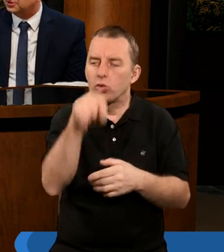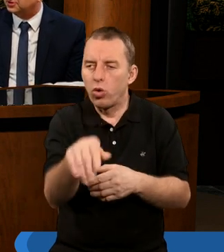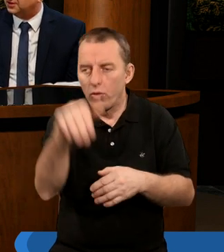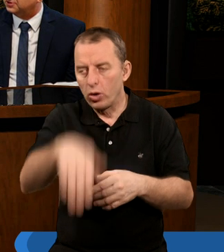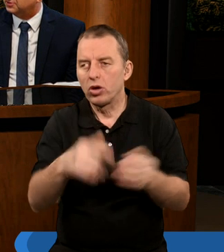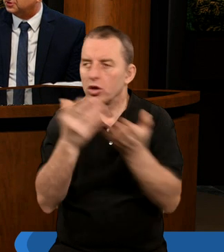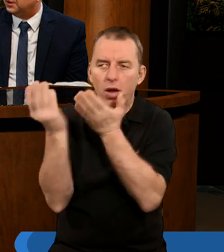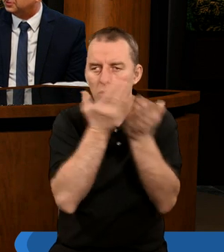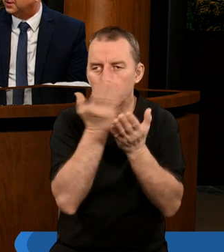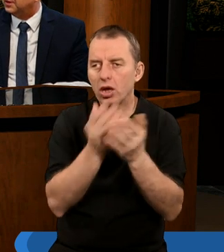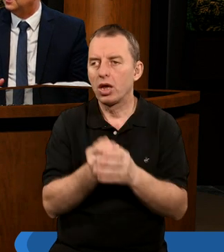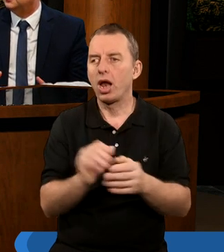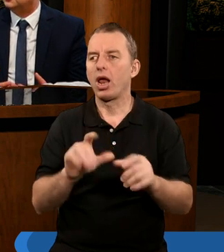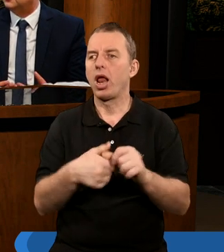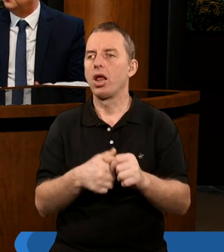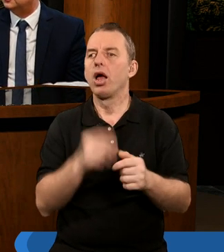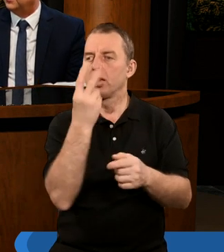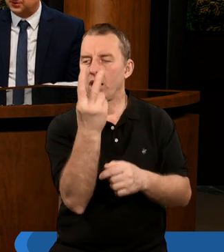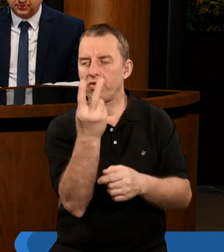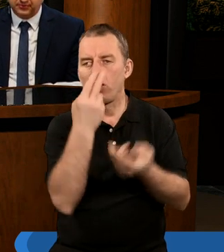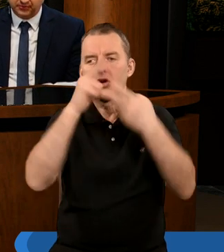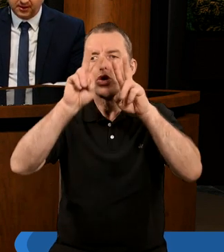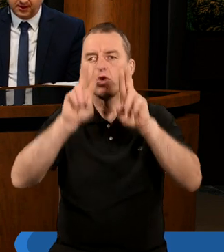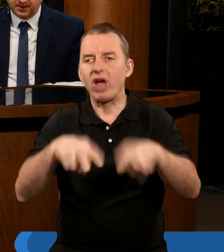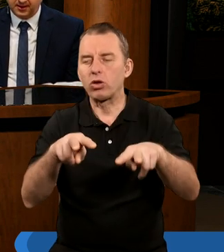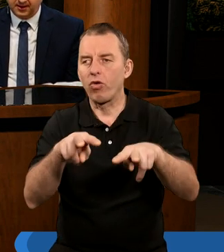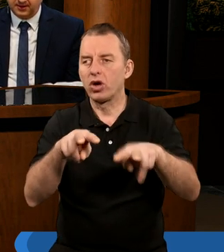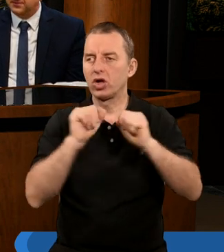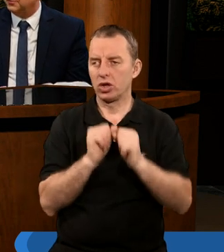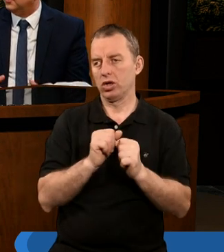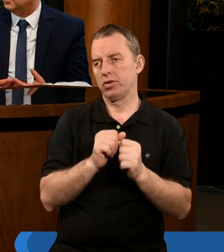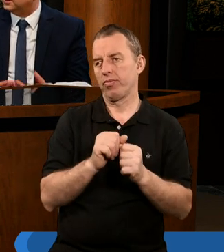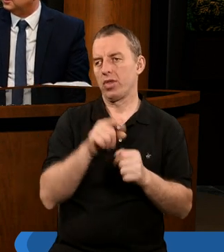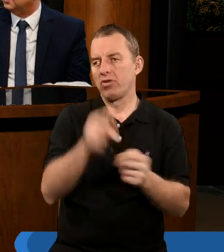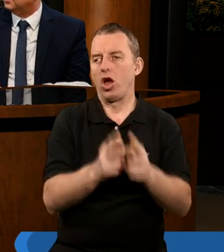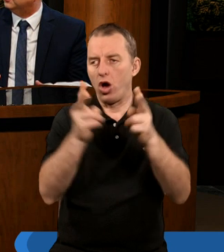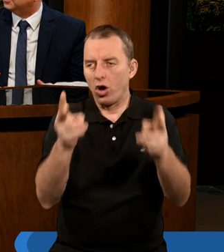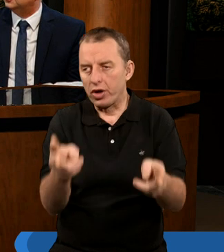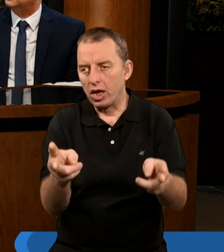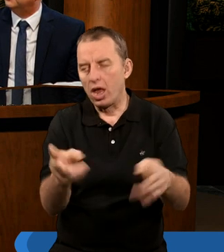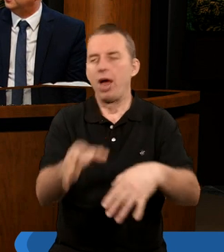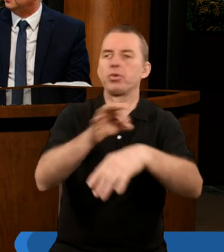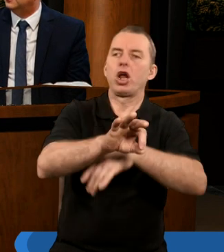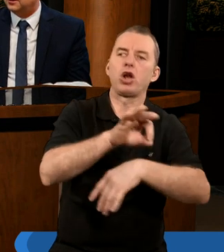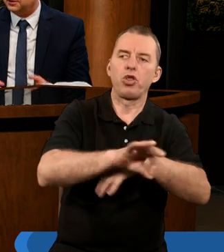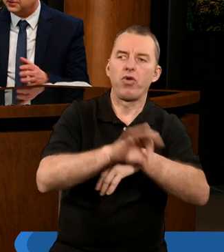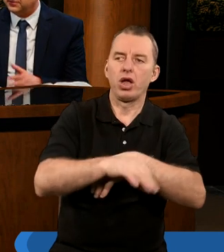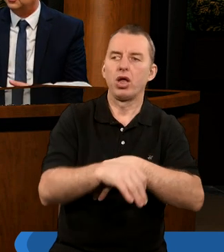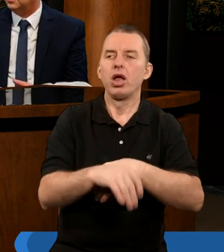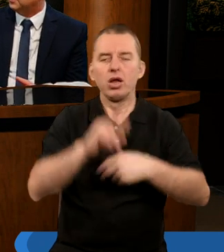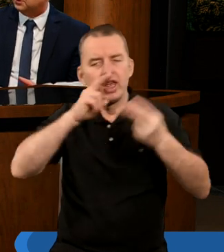może nie przeczytaliśmy, nie czytaliśmy, ale tych dwóch świadków po okresie takiego prześladowania,